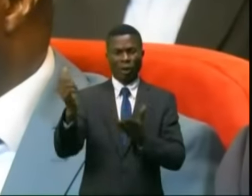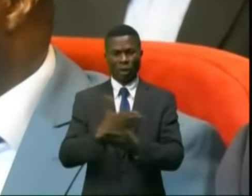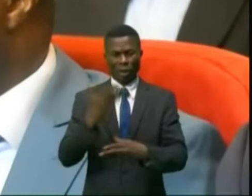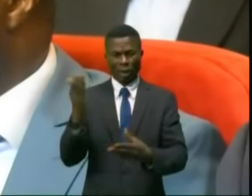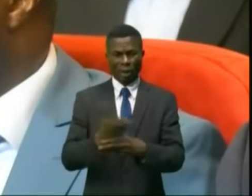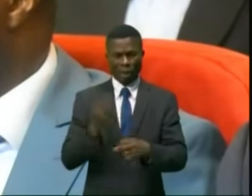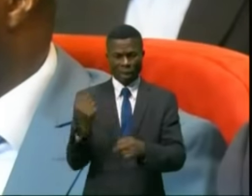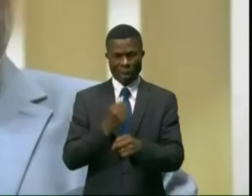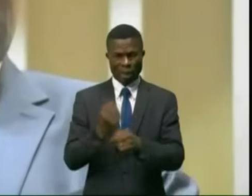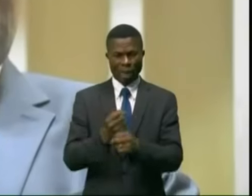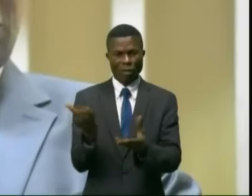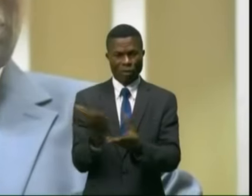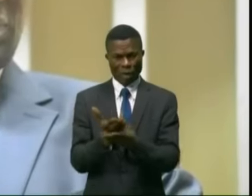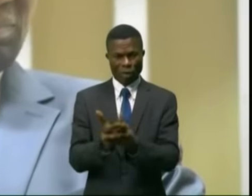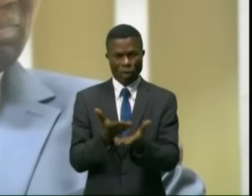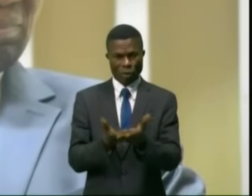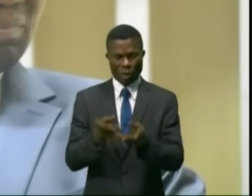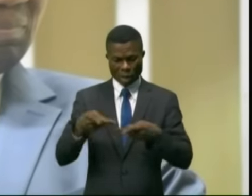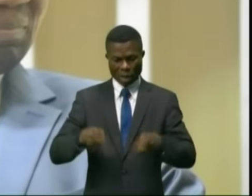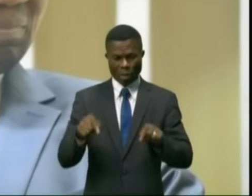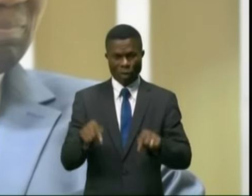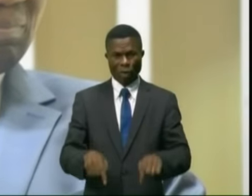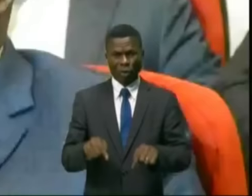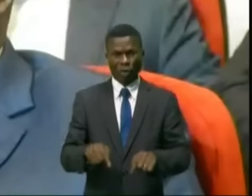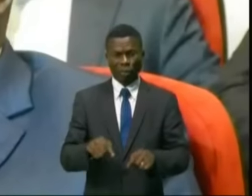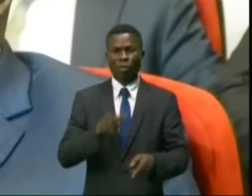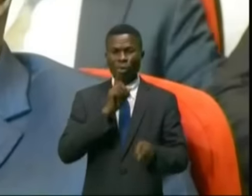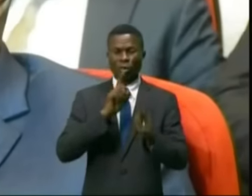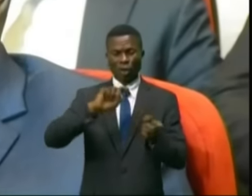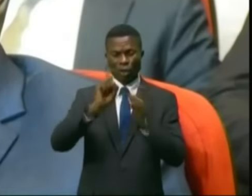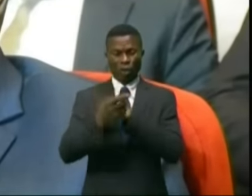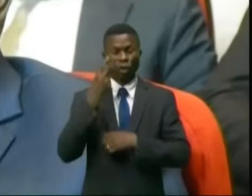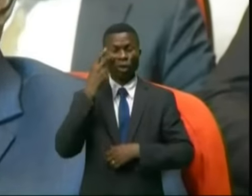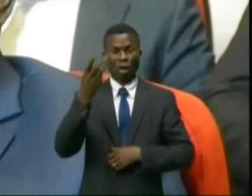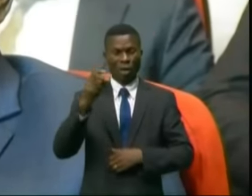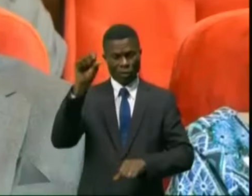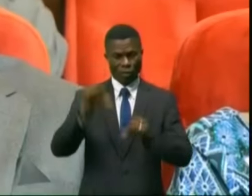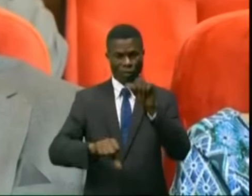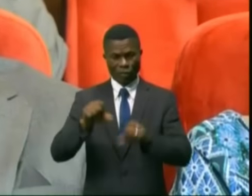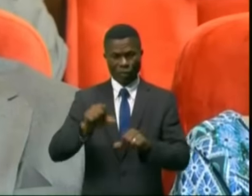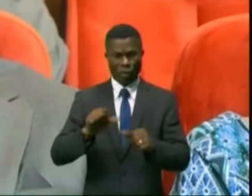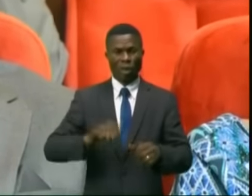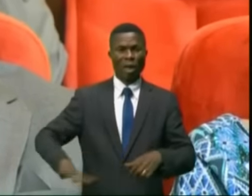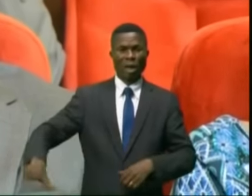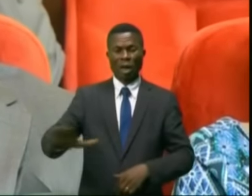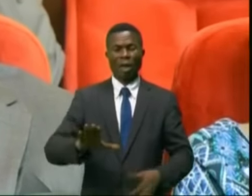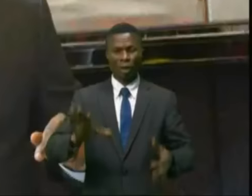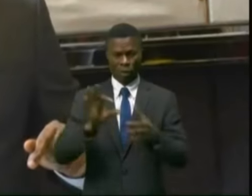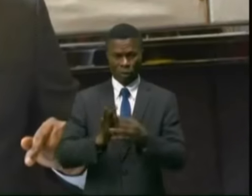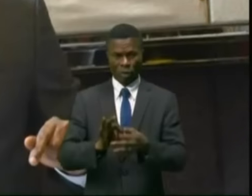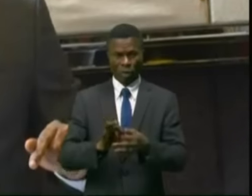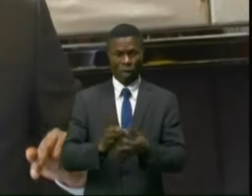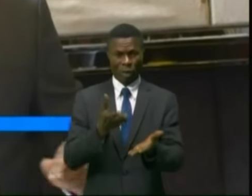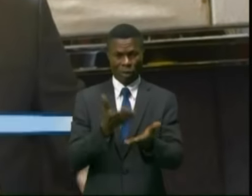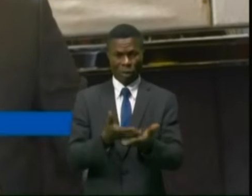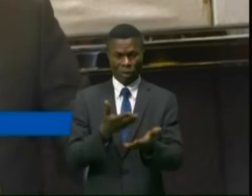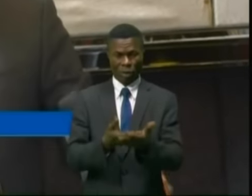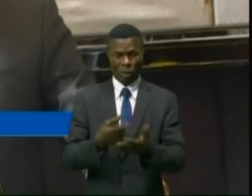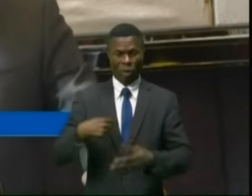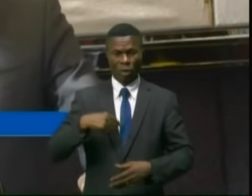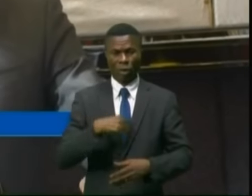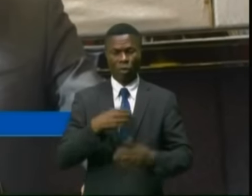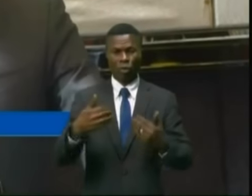élaboré par l'auteur qui permet aujourd'hui d'échanger la vision négativiste sur les Nations Unies. « Ici, nous avons